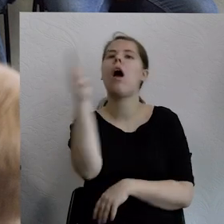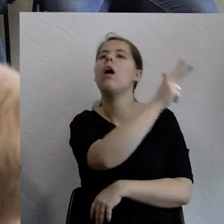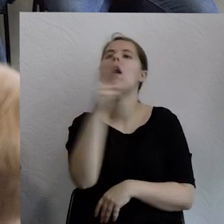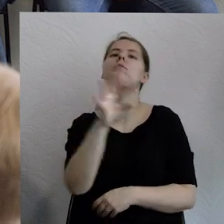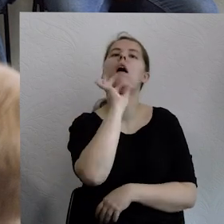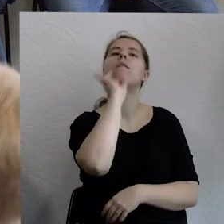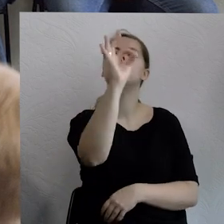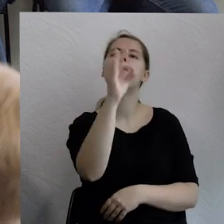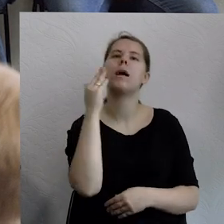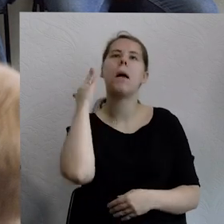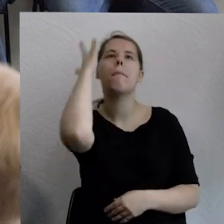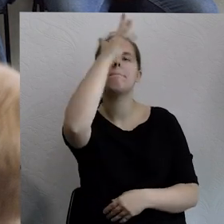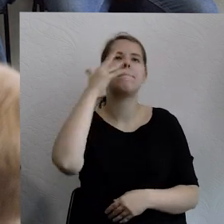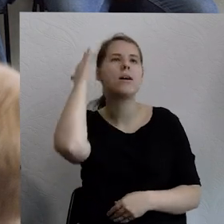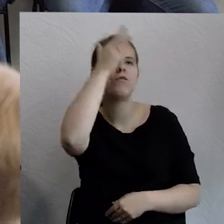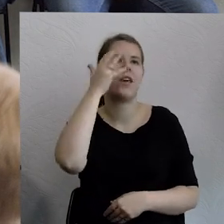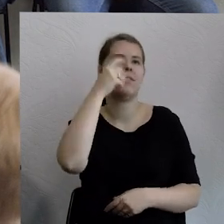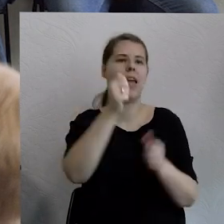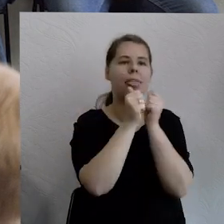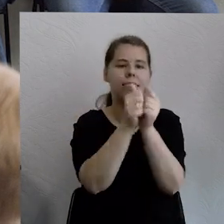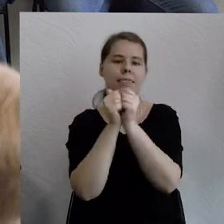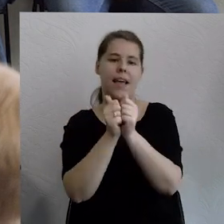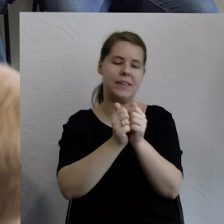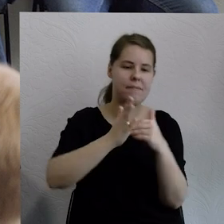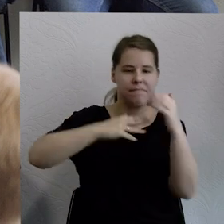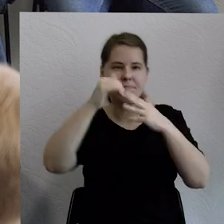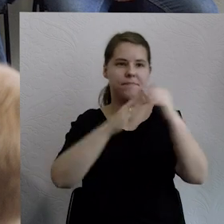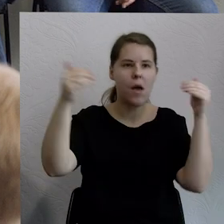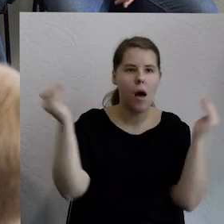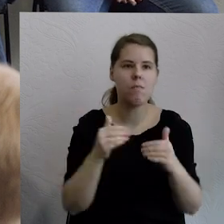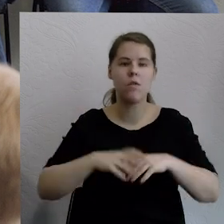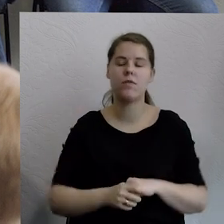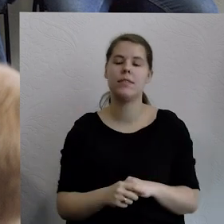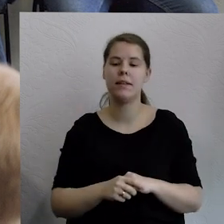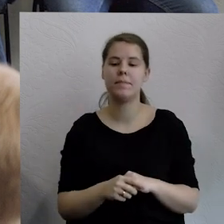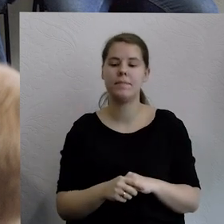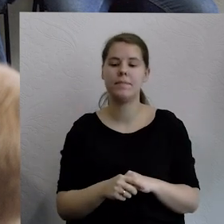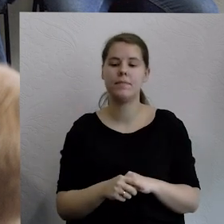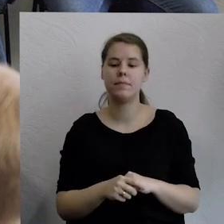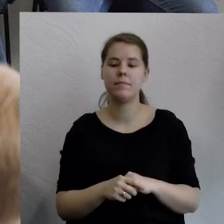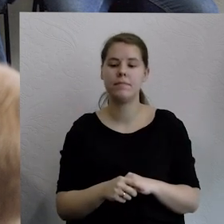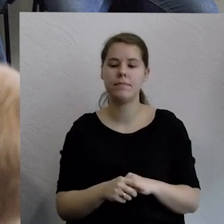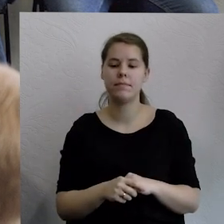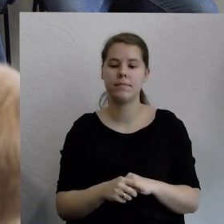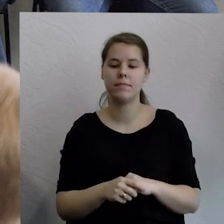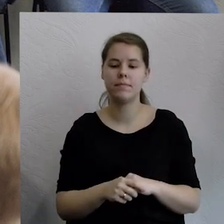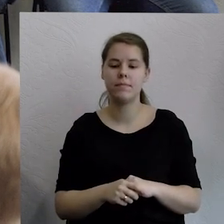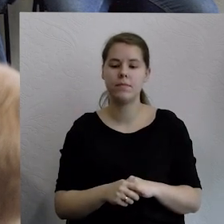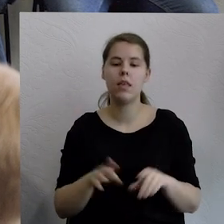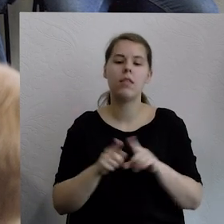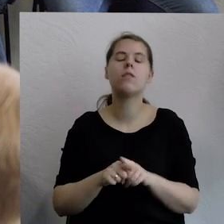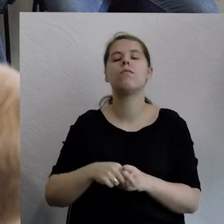nie tylko w oparciu o przeszłość, ale je nawigować w stronę swoich wyobrażeń, czyli nakładają te warstwy